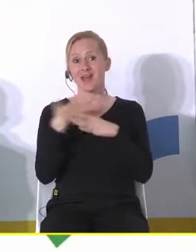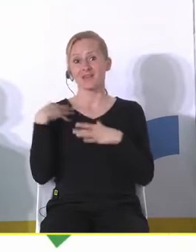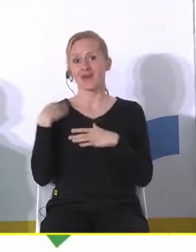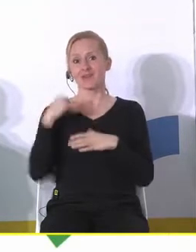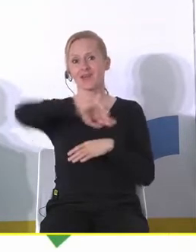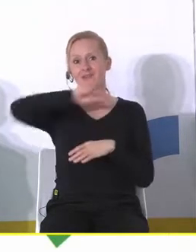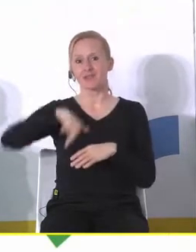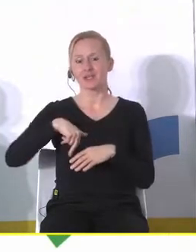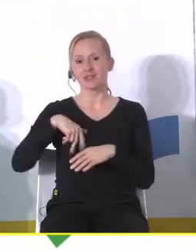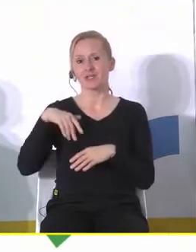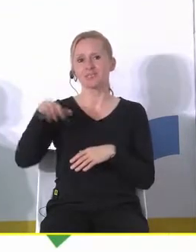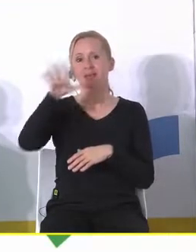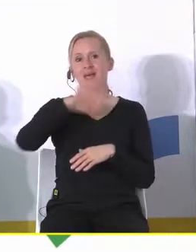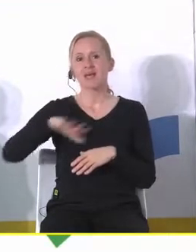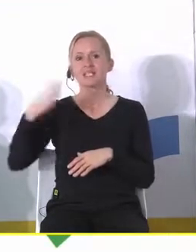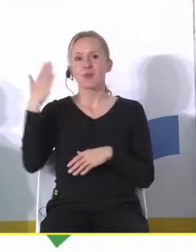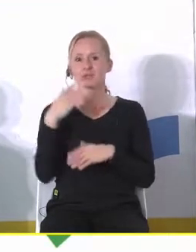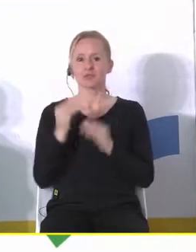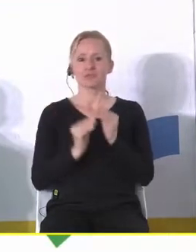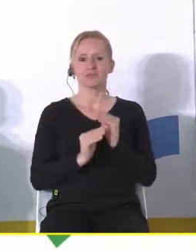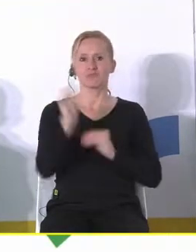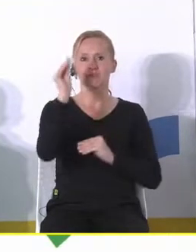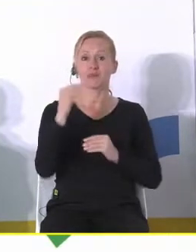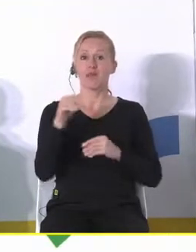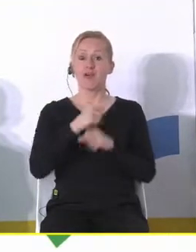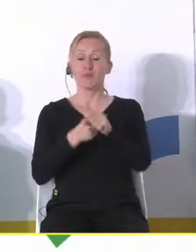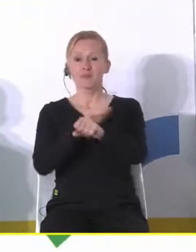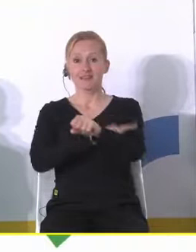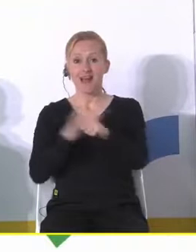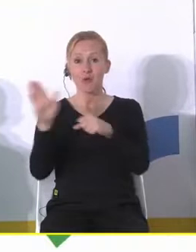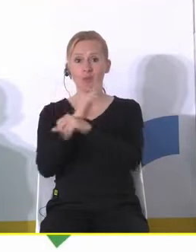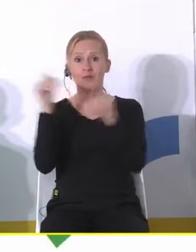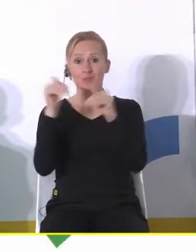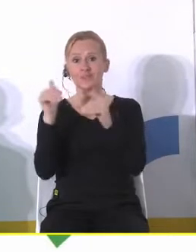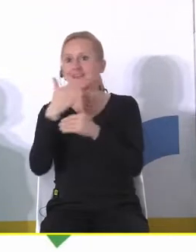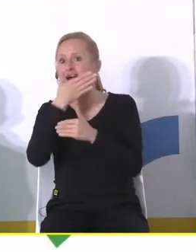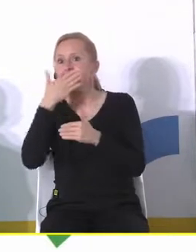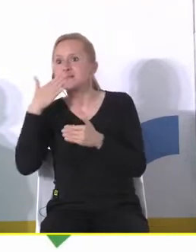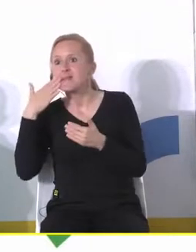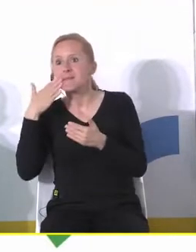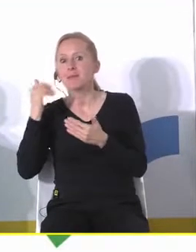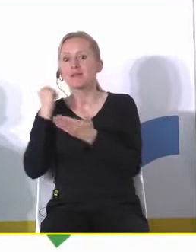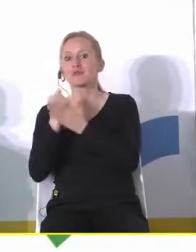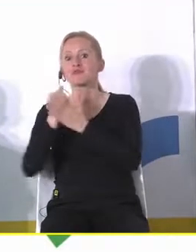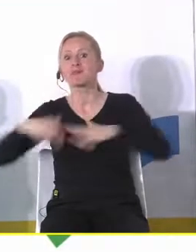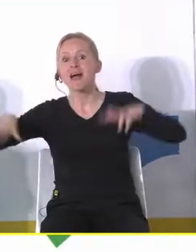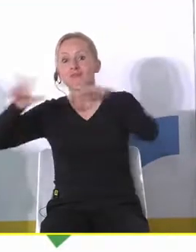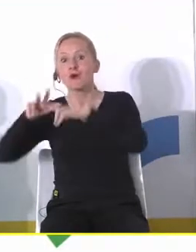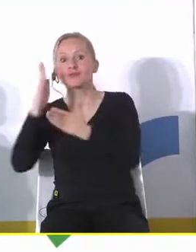społeczeństwie rośnie ale jeszcze nawiązując do tego że w Poznaniu jest pełnomocnik do spraw rodzin wielodzietnych a nie ma pełnomocnika do spraw rodzin w ogóle